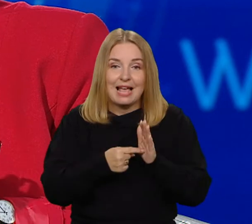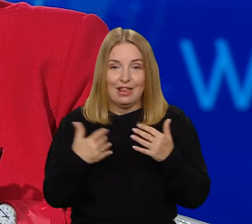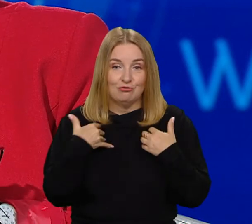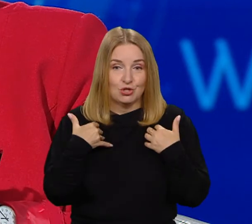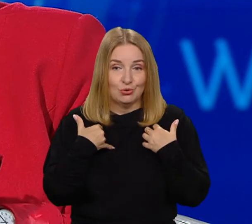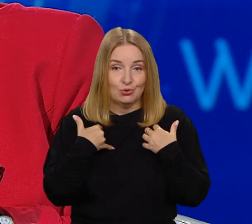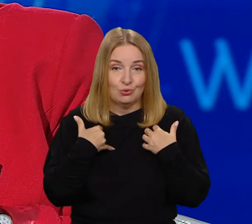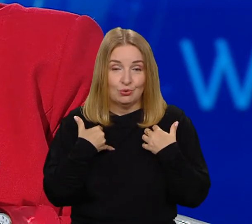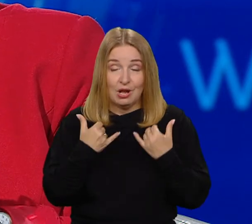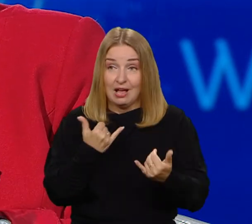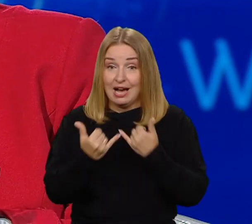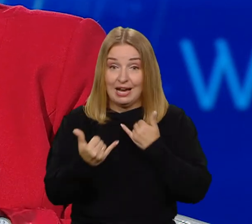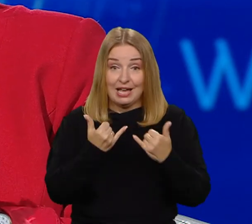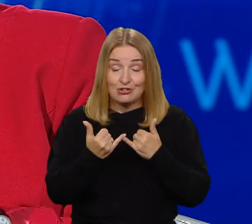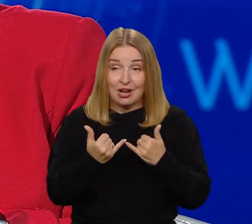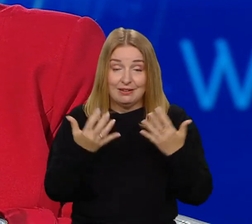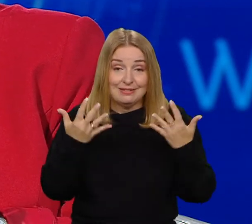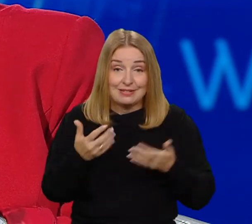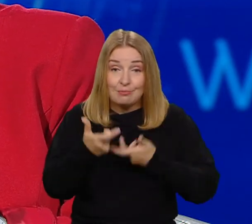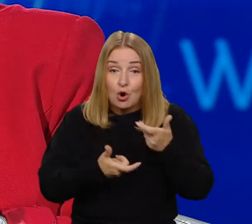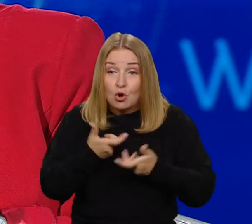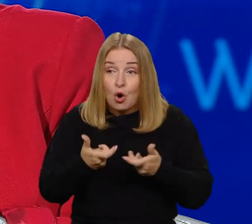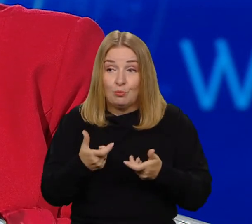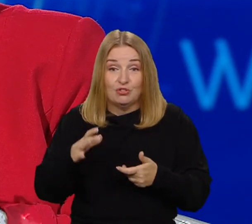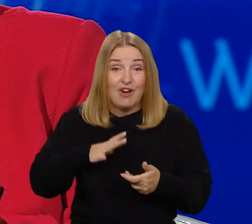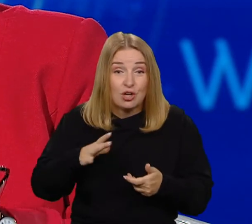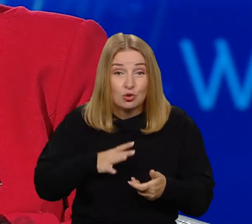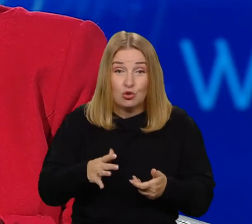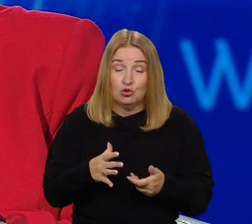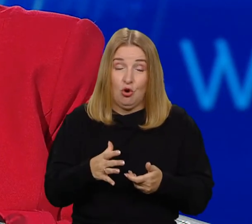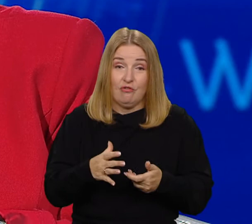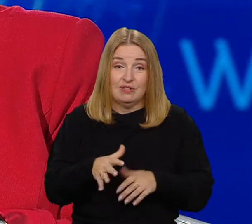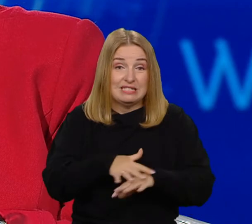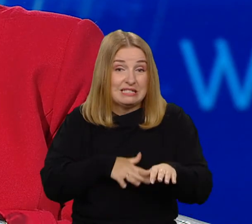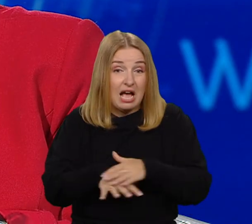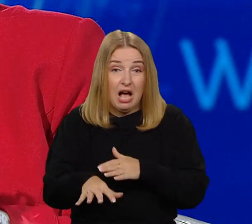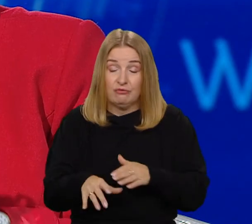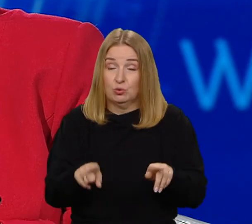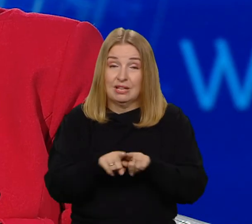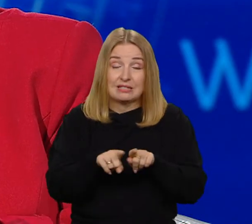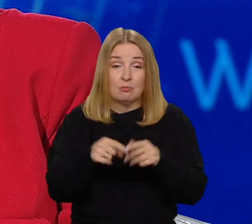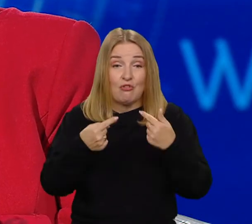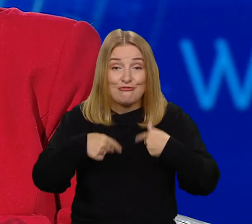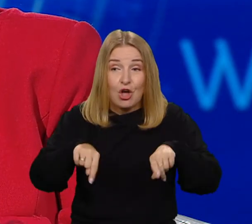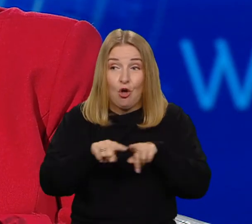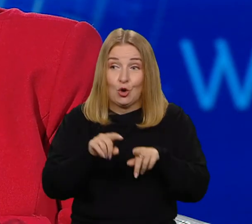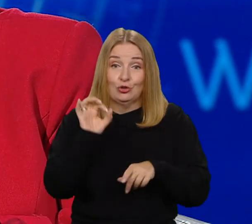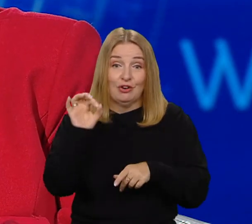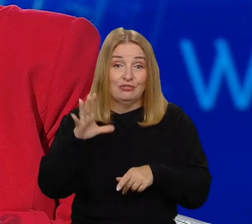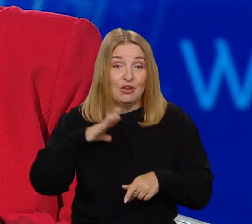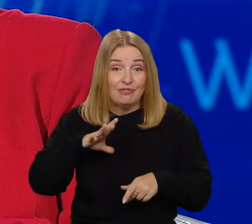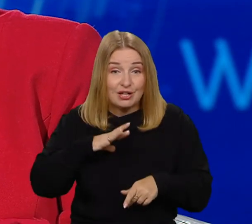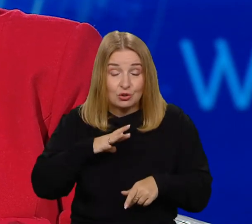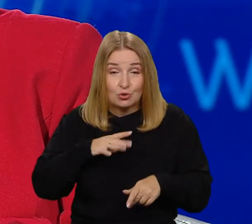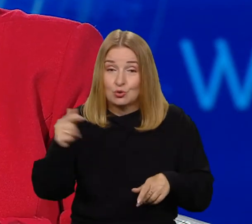chcemy robić coś, co jest wartościowe, co jest realizacją wartości, to musimy to robić z innymi ludźmi.